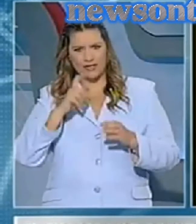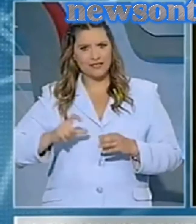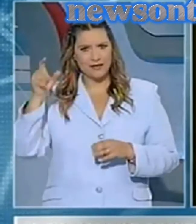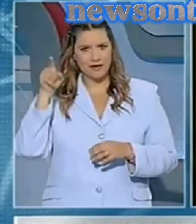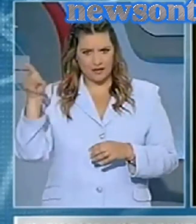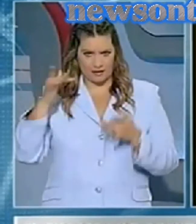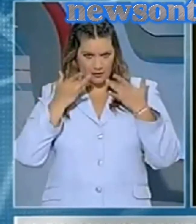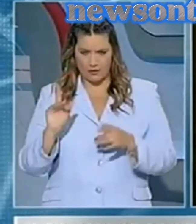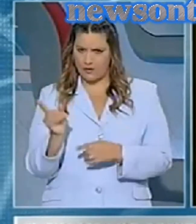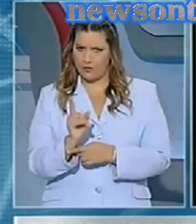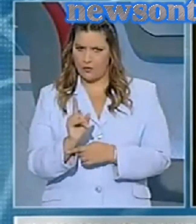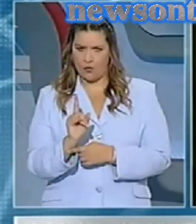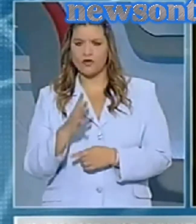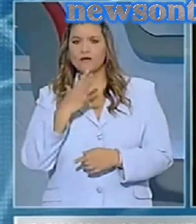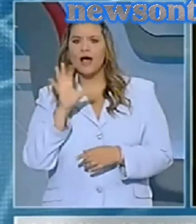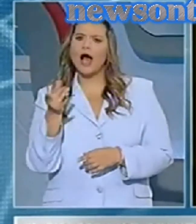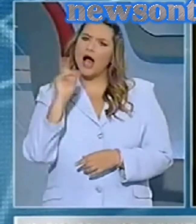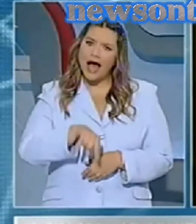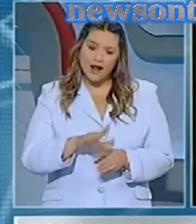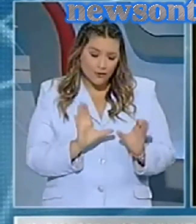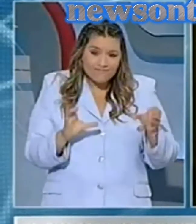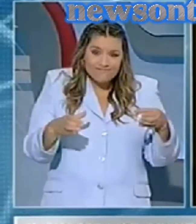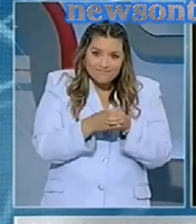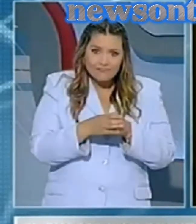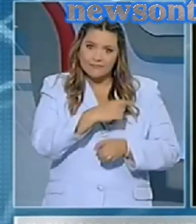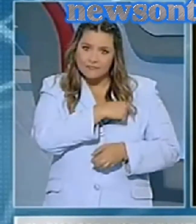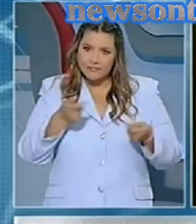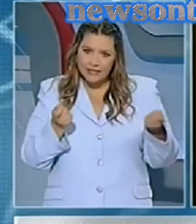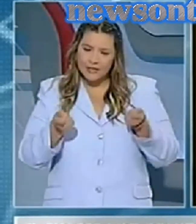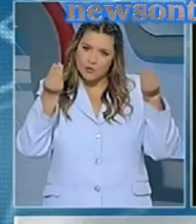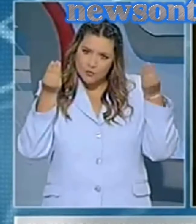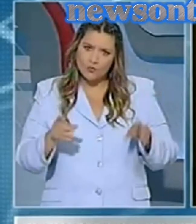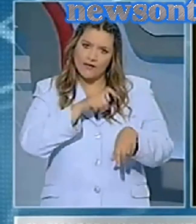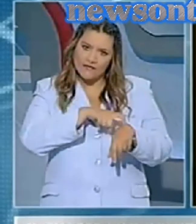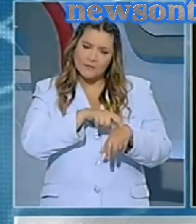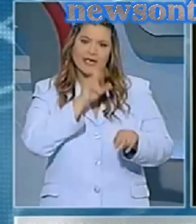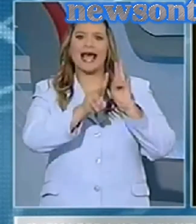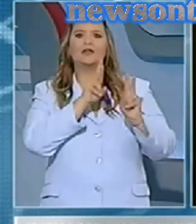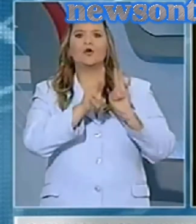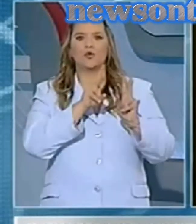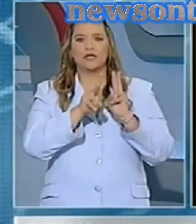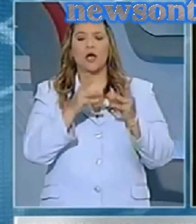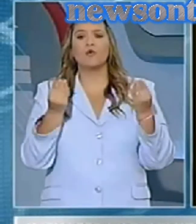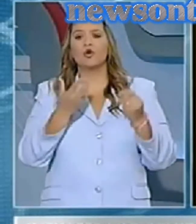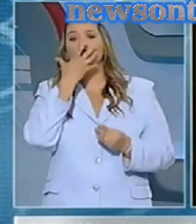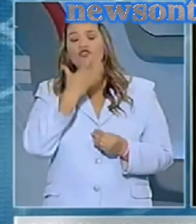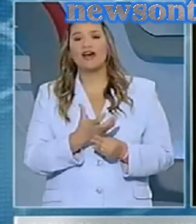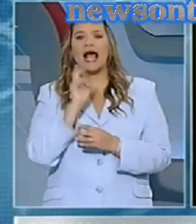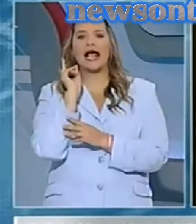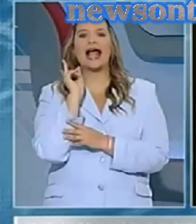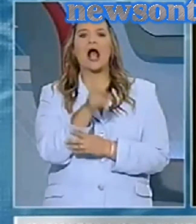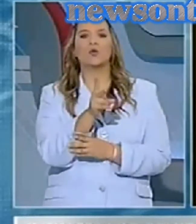ταυτιζόμενοι με το σκληρό πυρίνα της ηγεσίας που κατηγορείται για πολύ σοβαρά κακουργήματα.